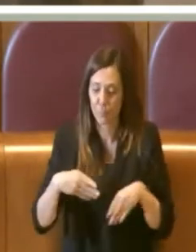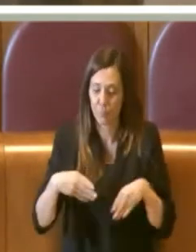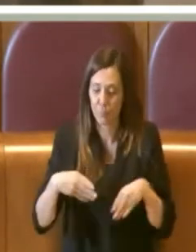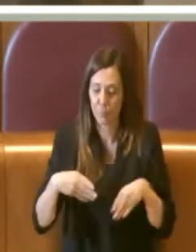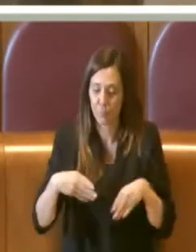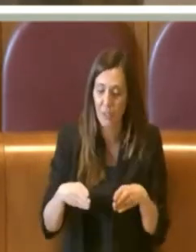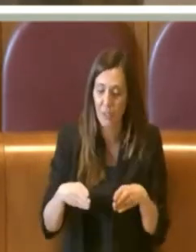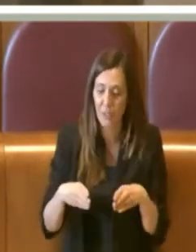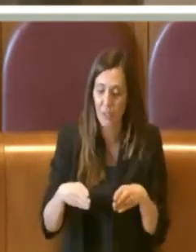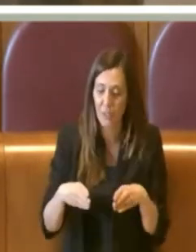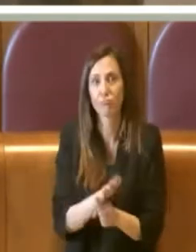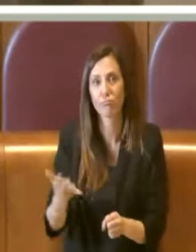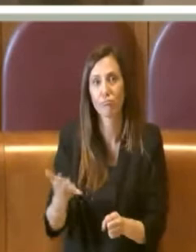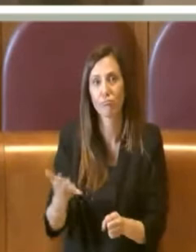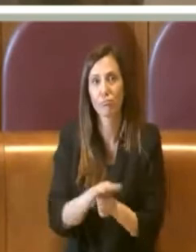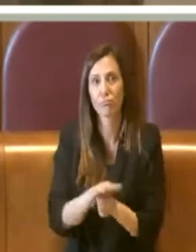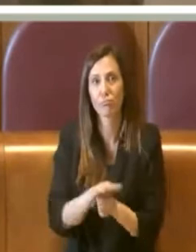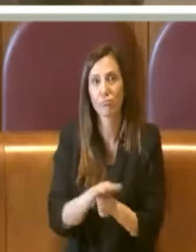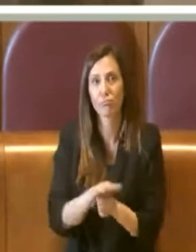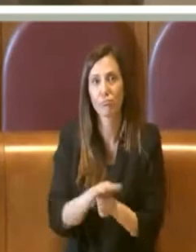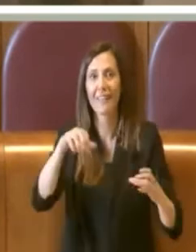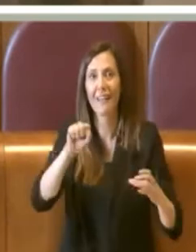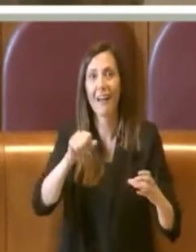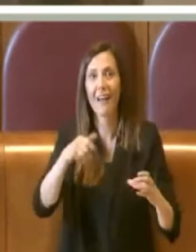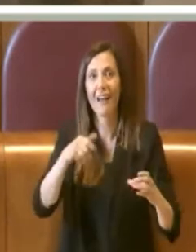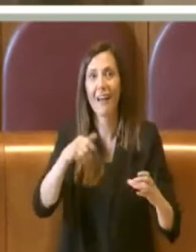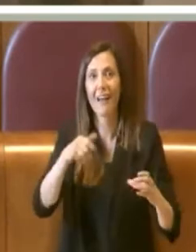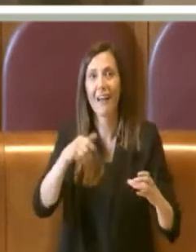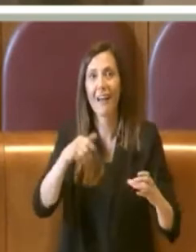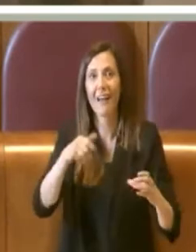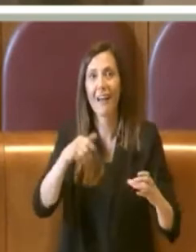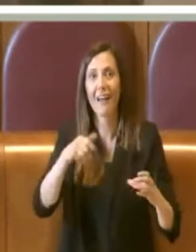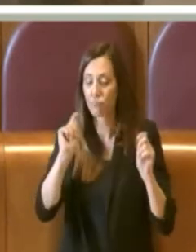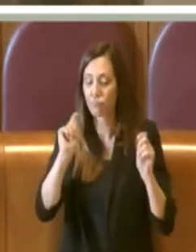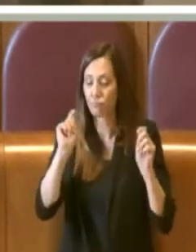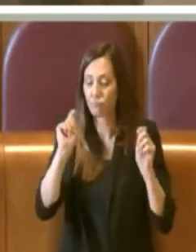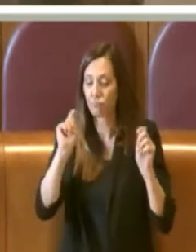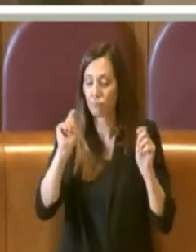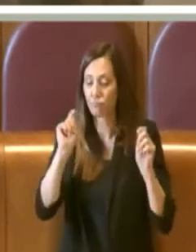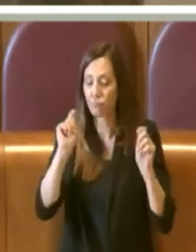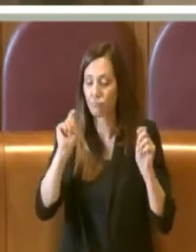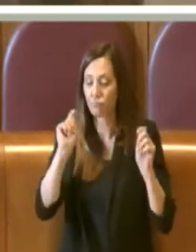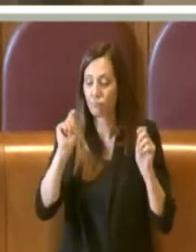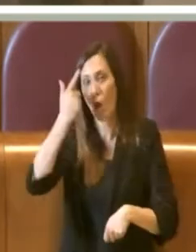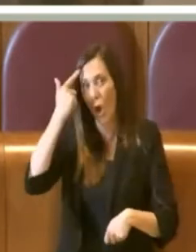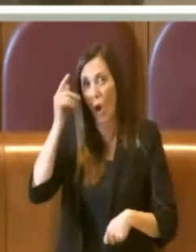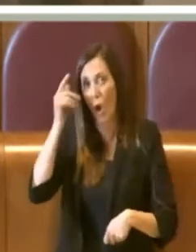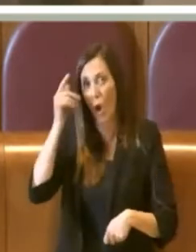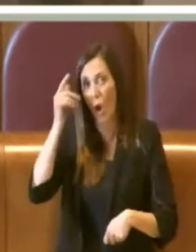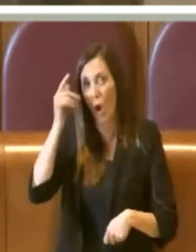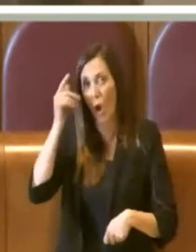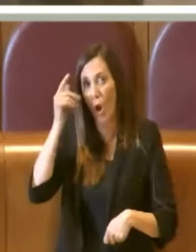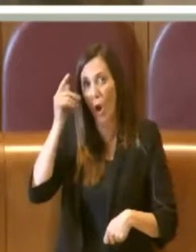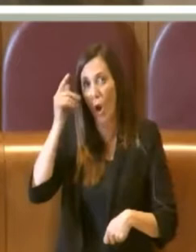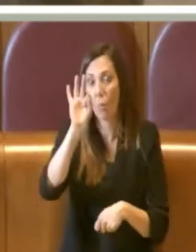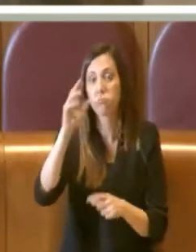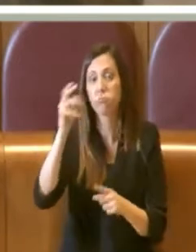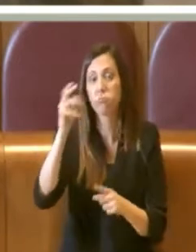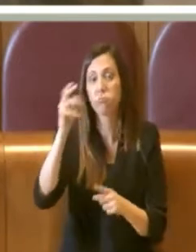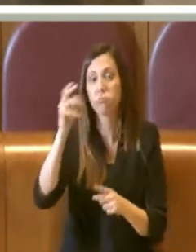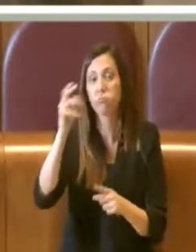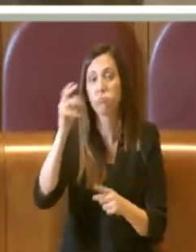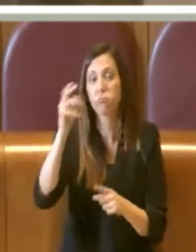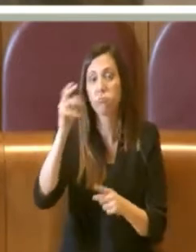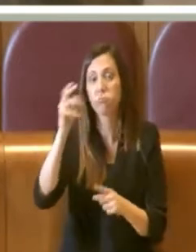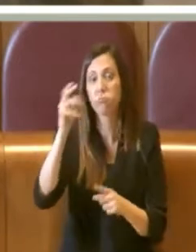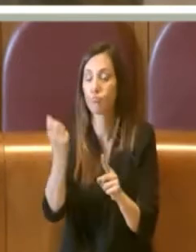risanamento di ATAC è un percorso che è stato avviato e che ha raggiunto anche dei traguardi e